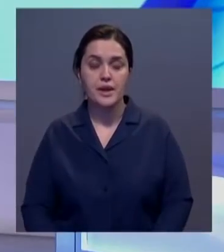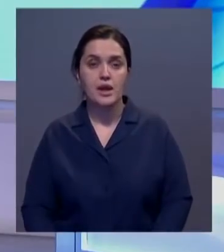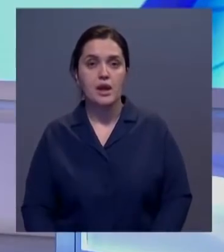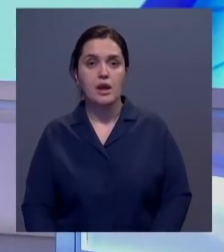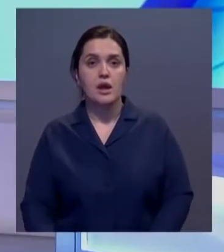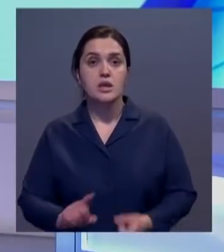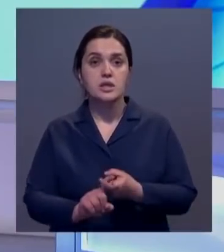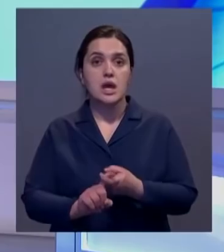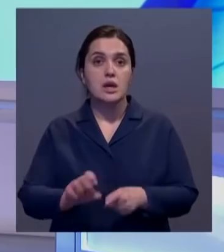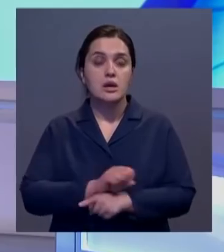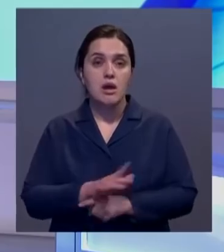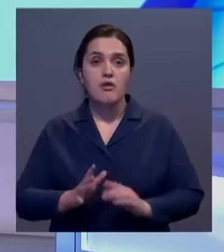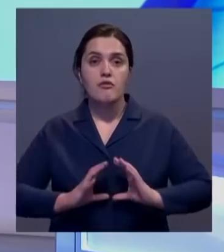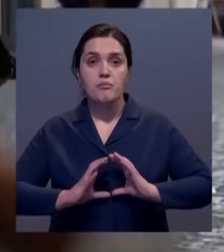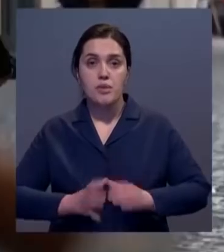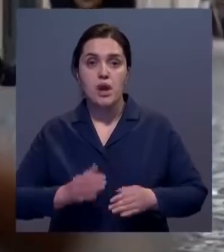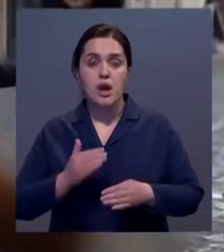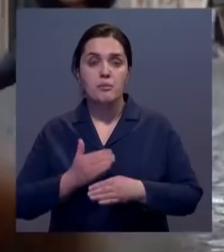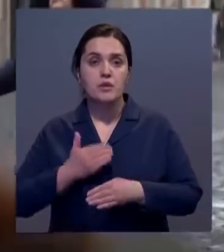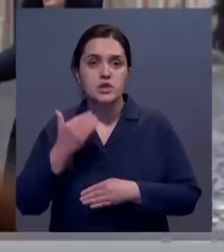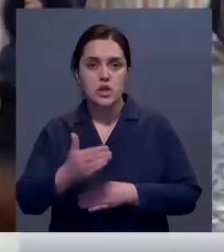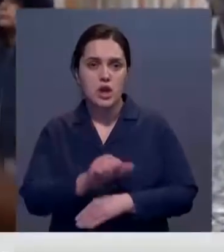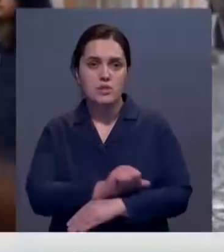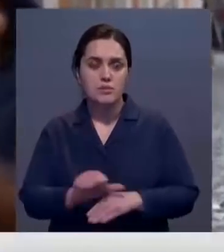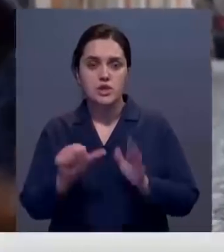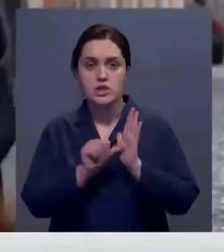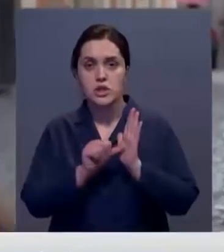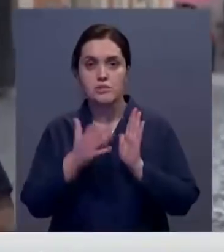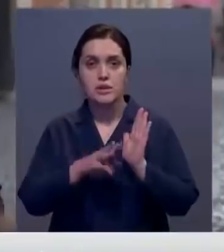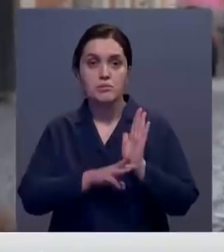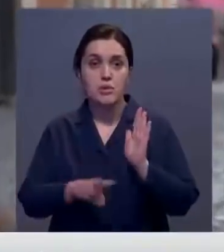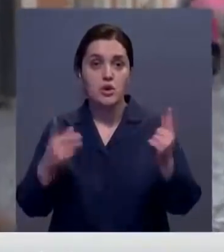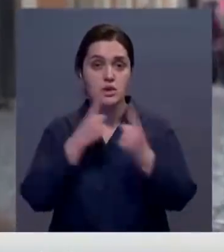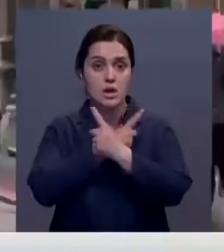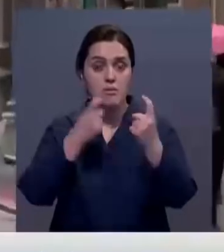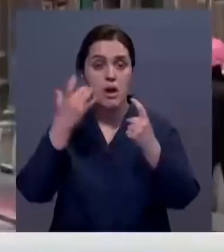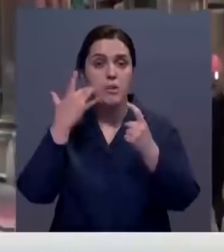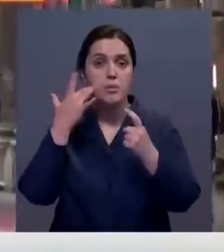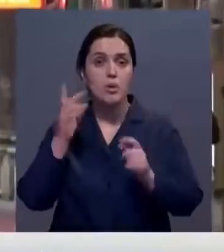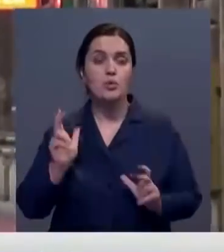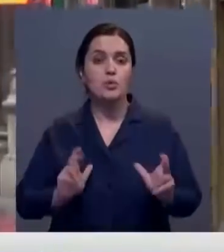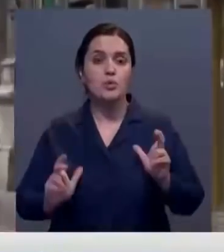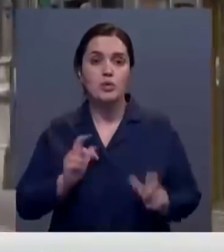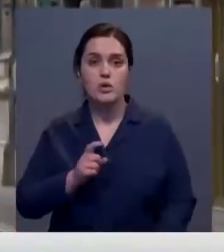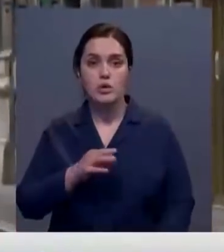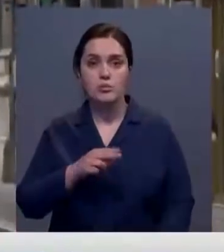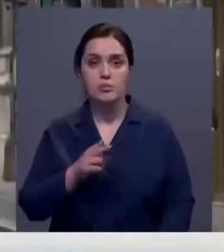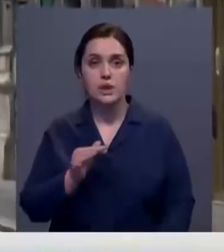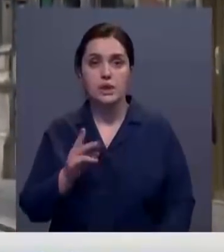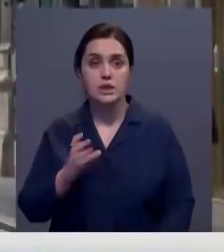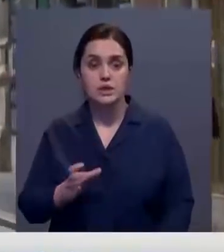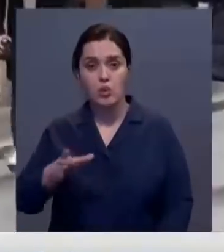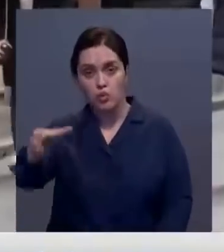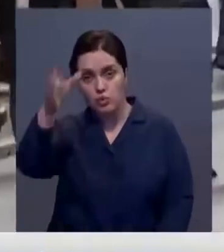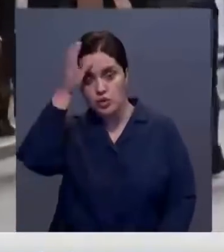зараженных коронавирусом в мире перешагнуло отметку в 65 миллионов. Об этом сообщает американский университет Джонса Хопкинса.